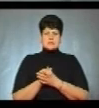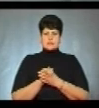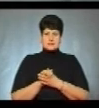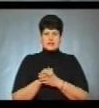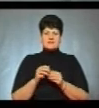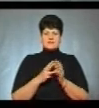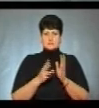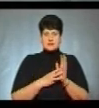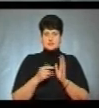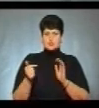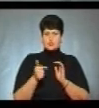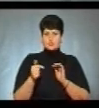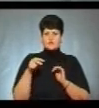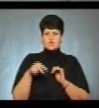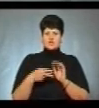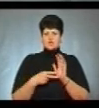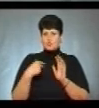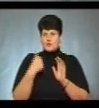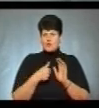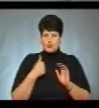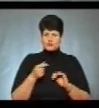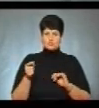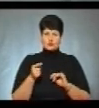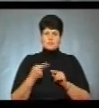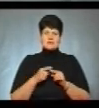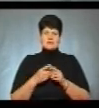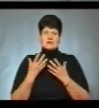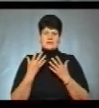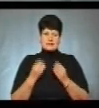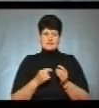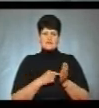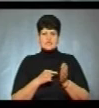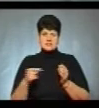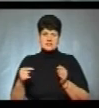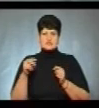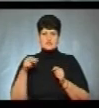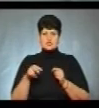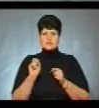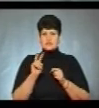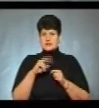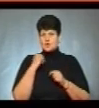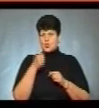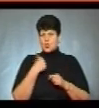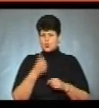18 грудня 2007 року. У Тернополі цей день відзначають із 2012 року.